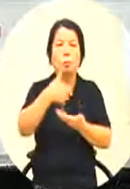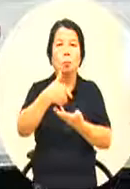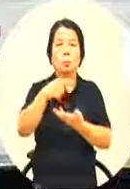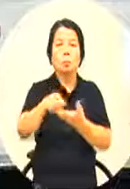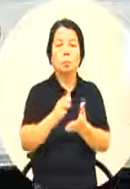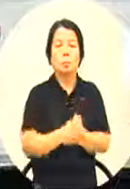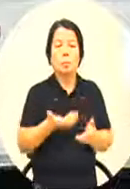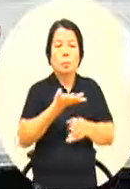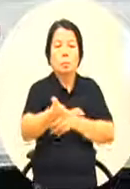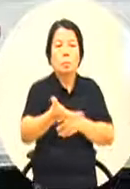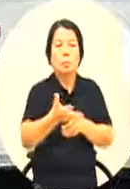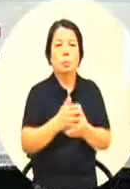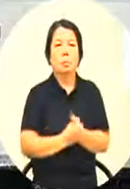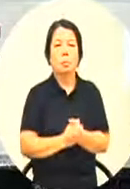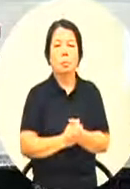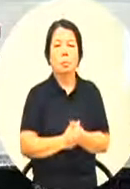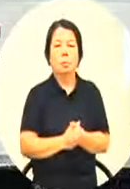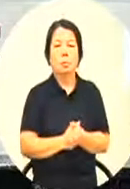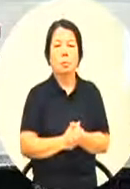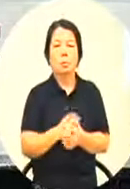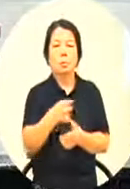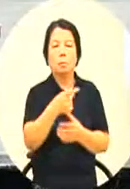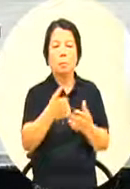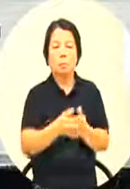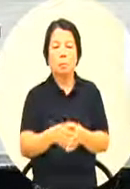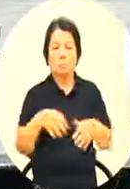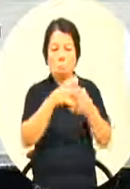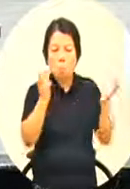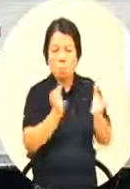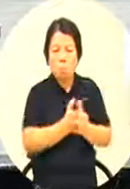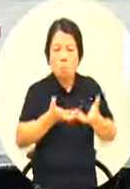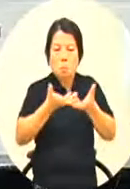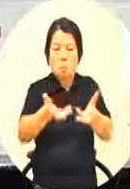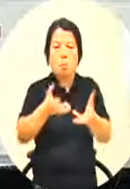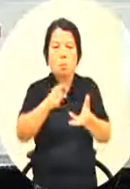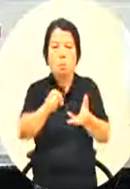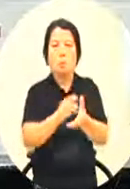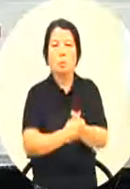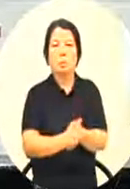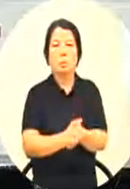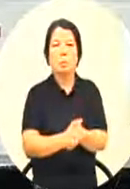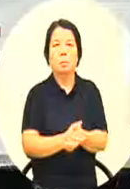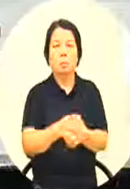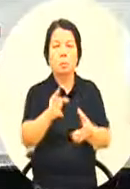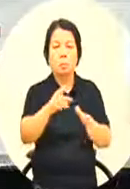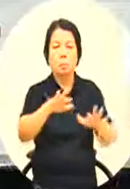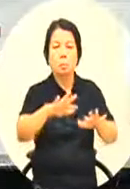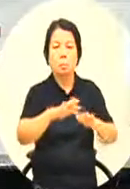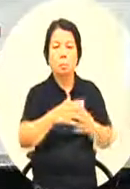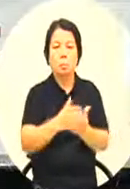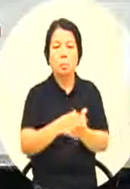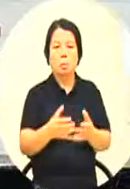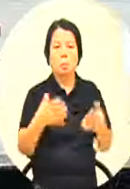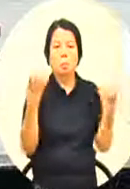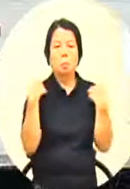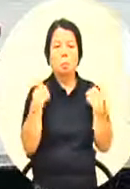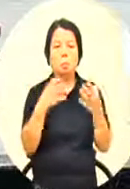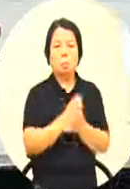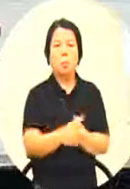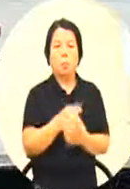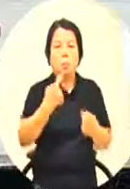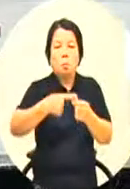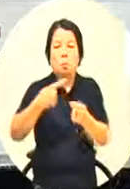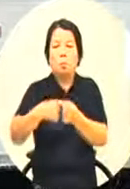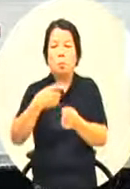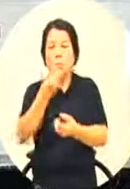厂商然后是集中的发包就像辅州米厂一样它一操作这么大的量的这个米食